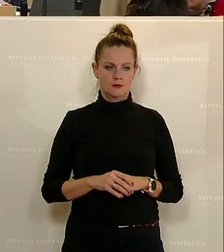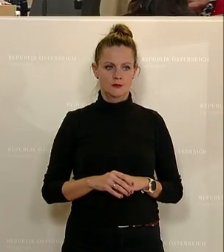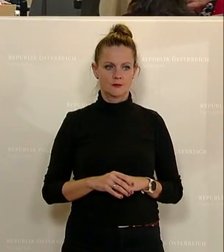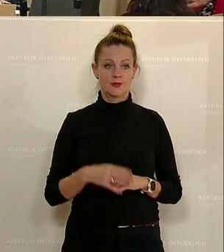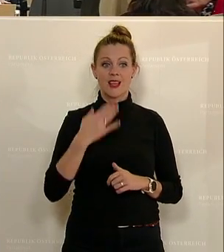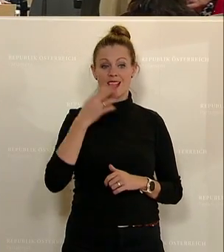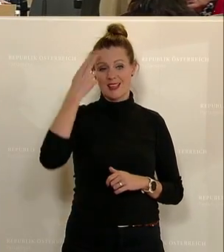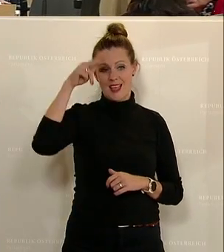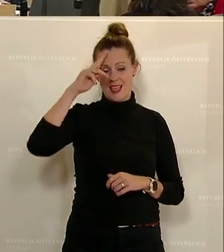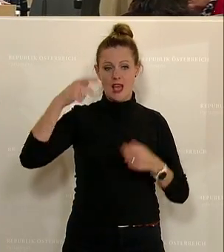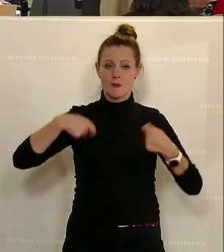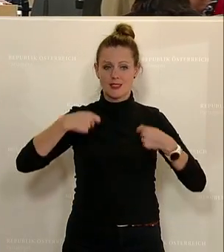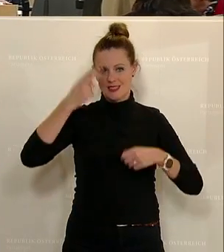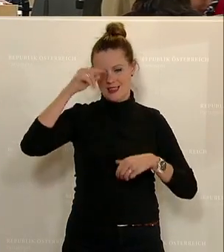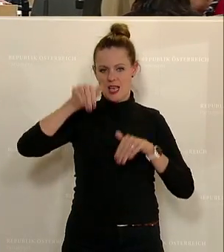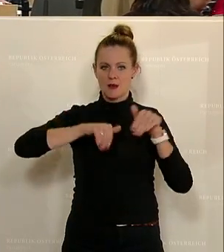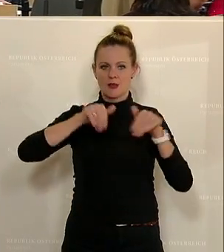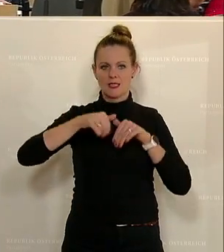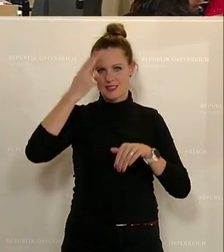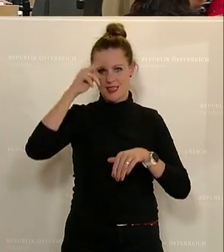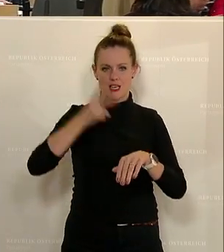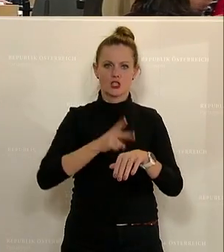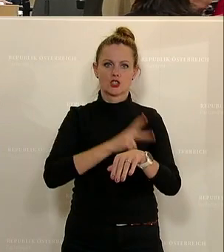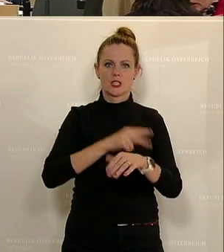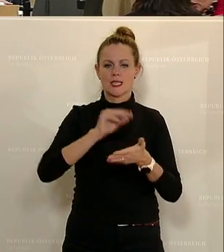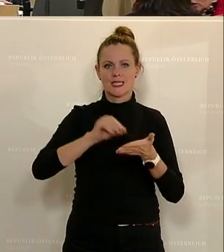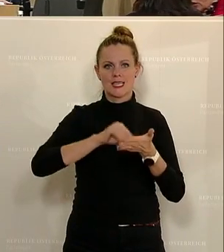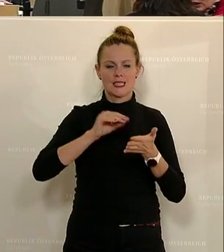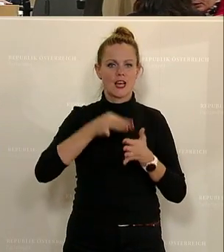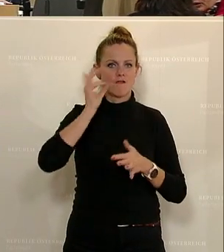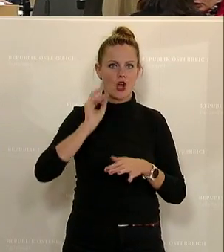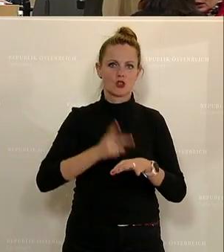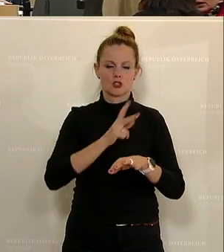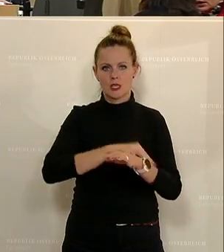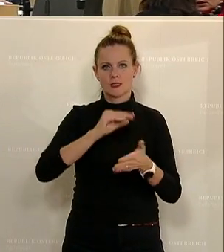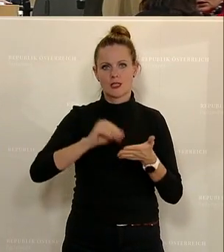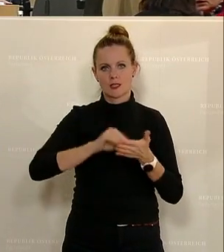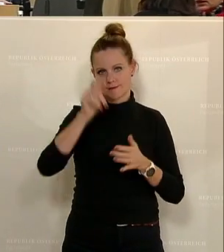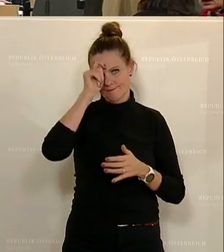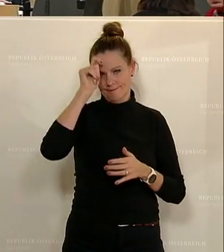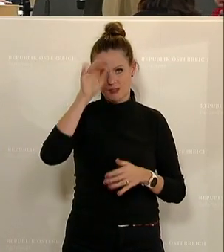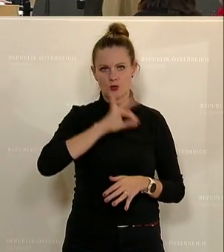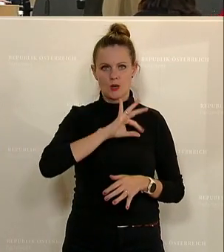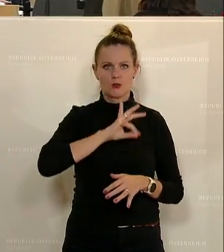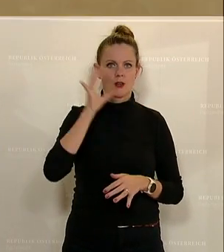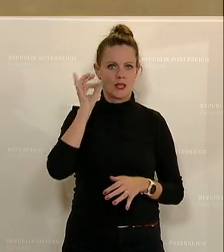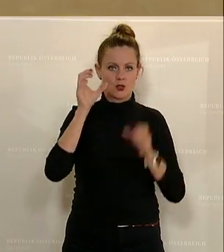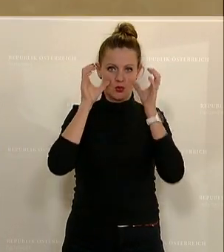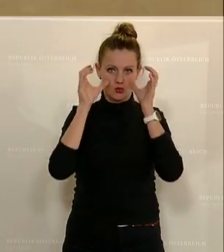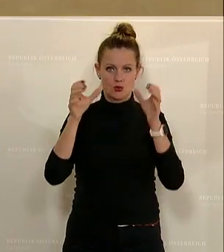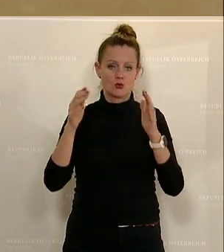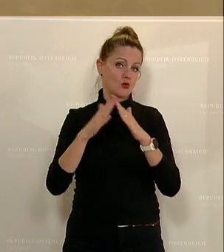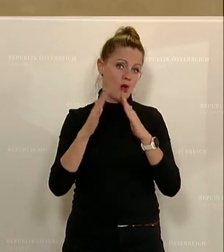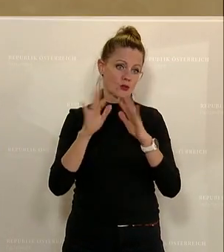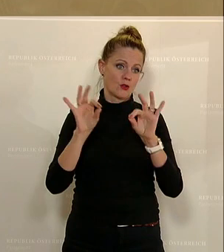Danke, Präsident, Herr Minister, Herr Staatssekretär, Frau Staatssekretärin, geschätzte Kolleginnen und Kollegen und Zuseher von zu Hause